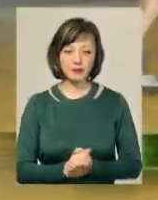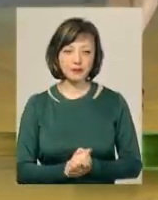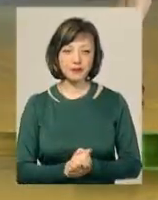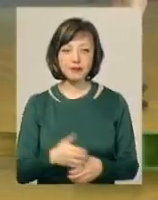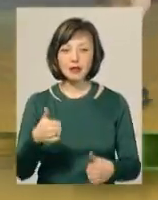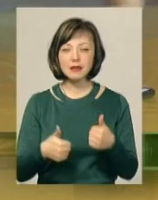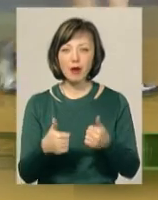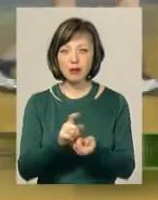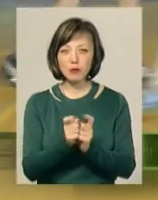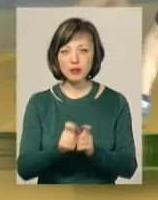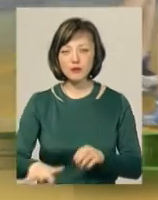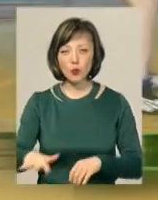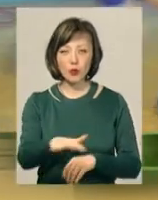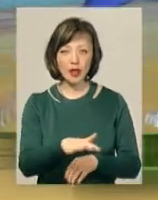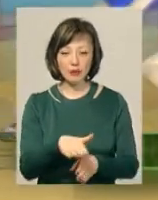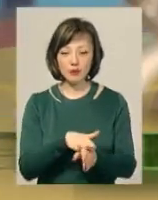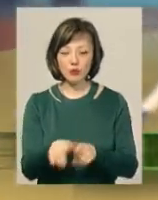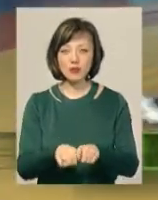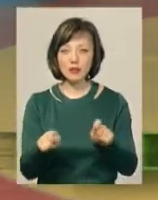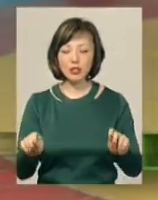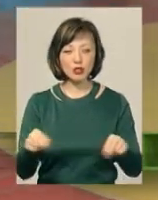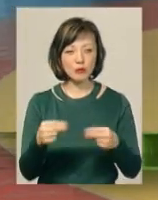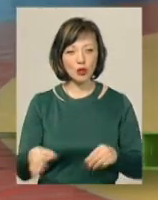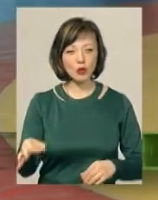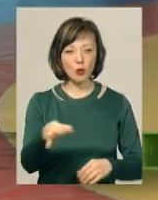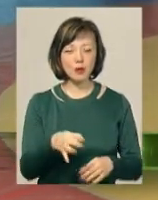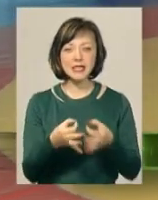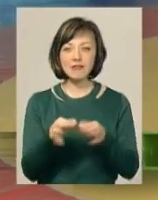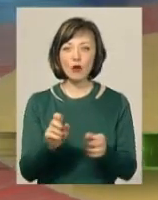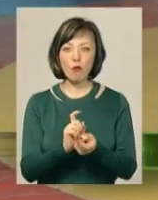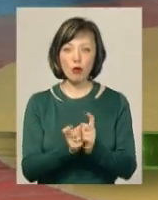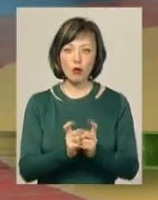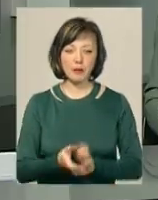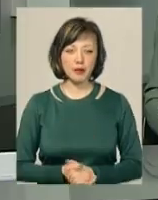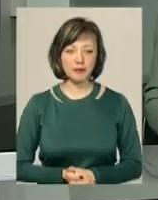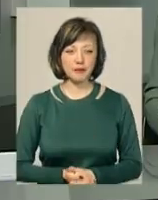Змагання на борцівському килими. Відбувся відкритий чемпіонат області з вільної боротьби.